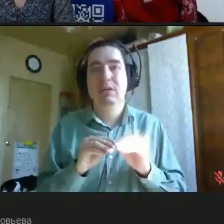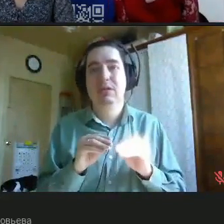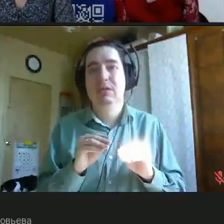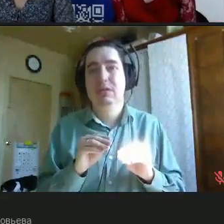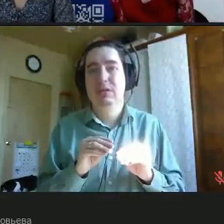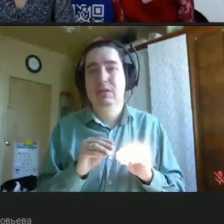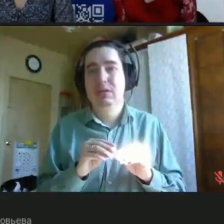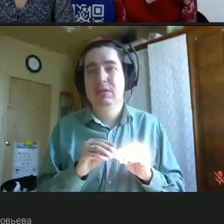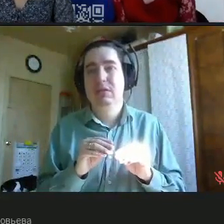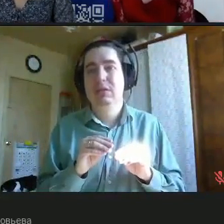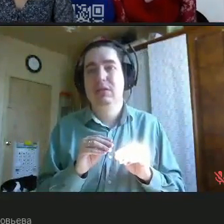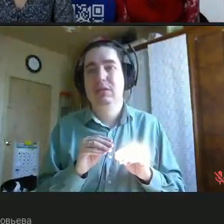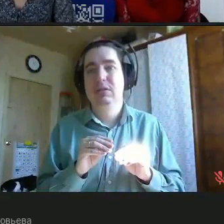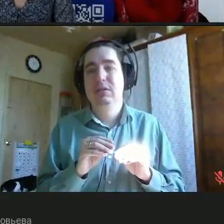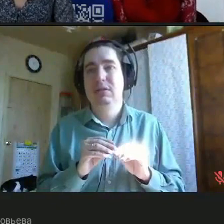гиперопека вот это вот,